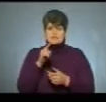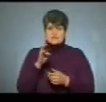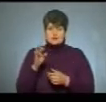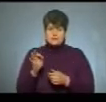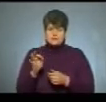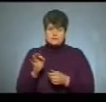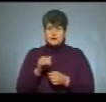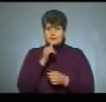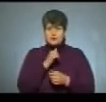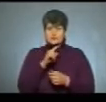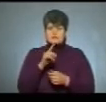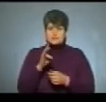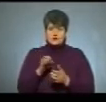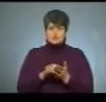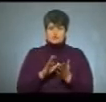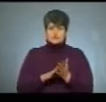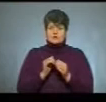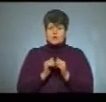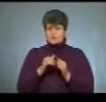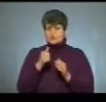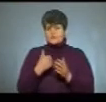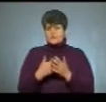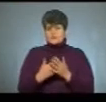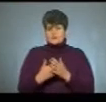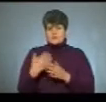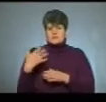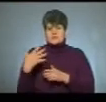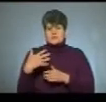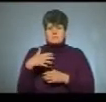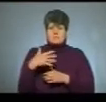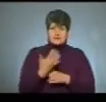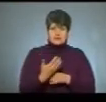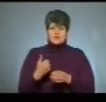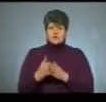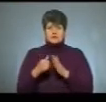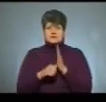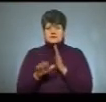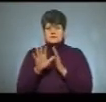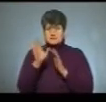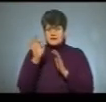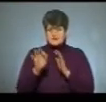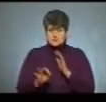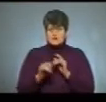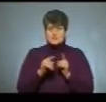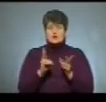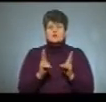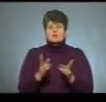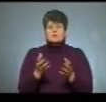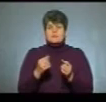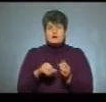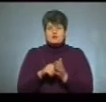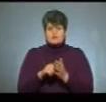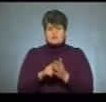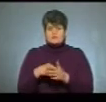тестування в нас реєструється щороку десь стабільно від 55 до 65 відсотків від тих, хто бере участь в основній